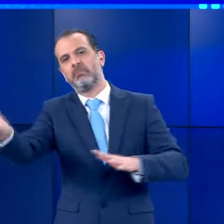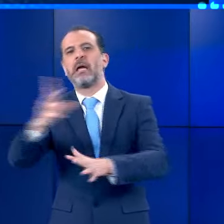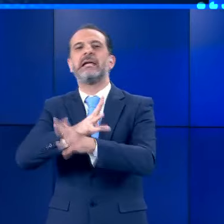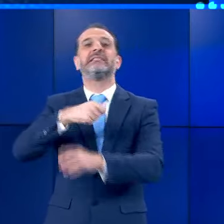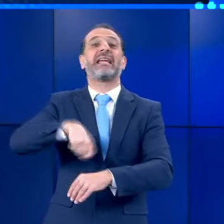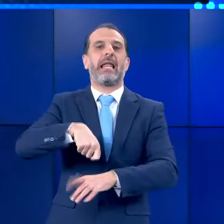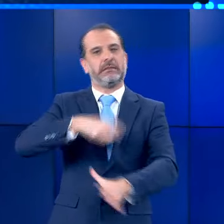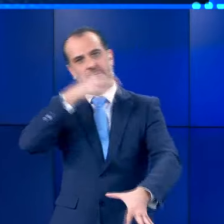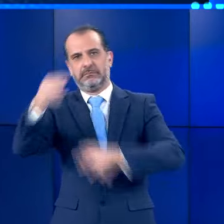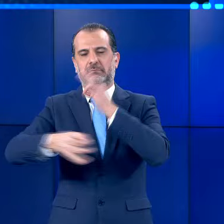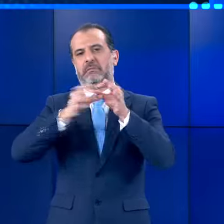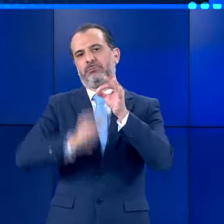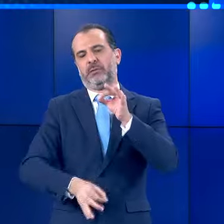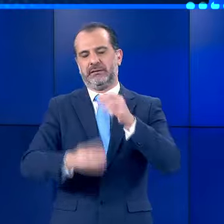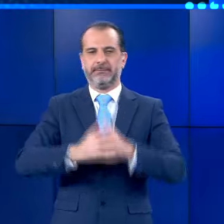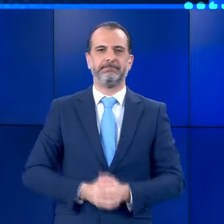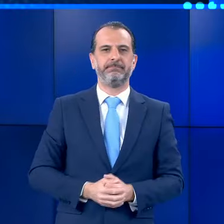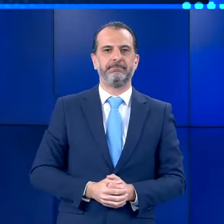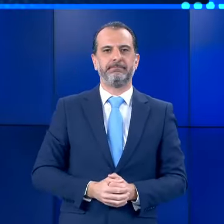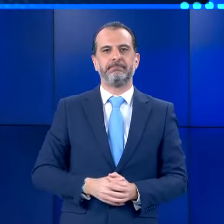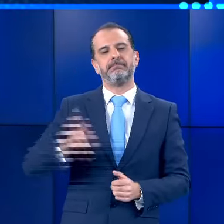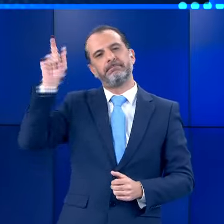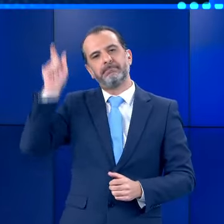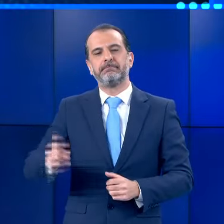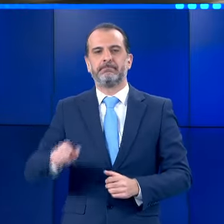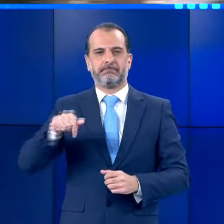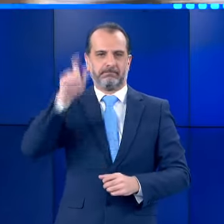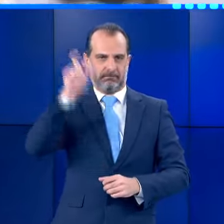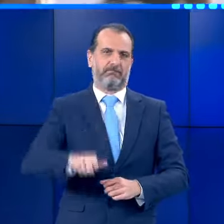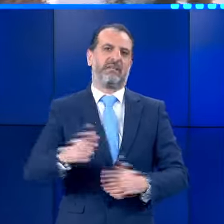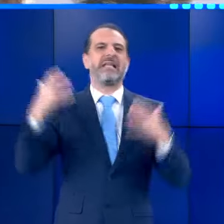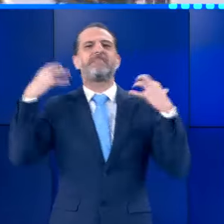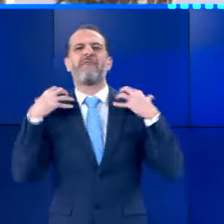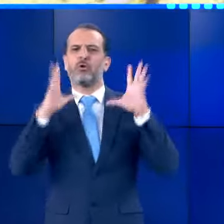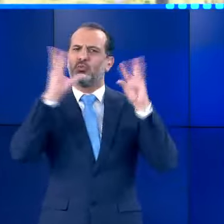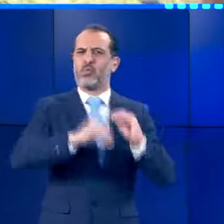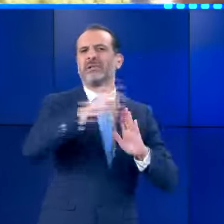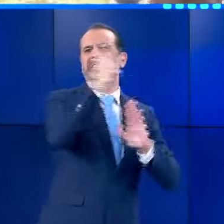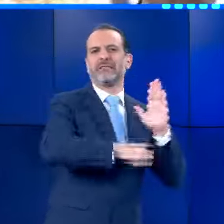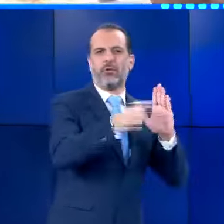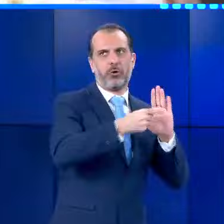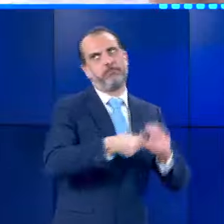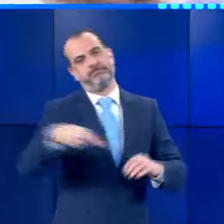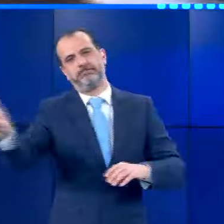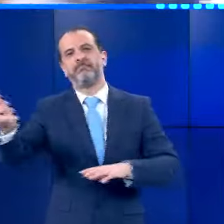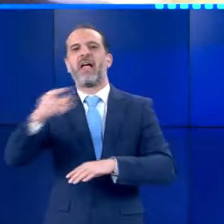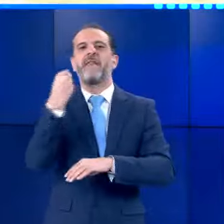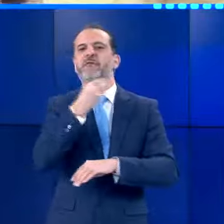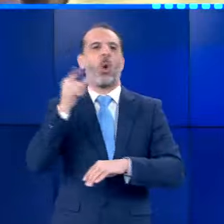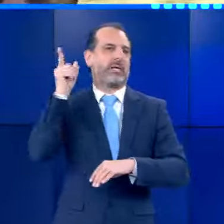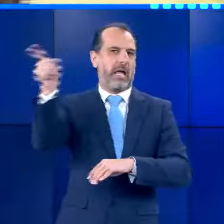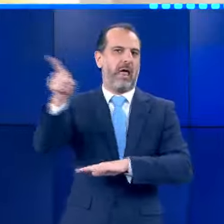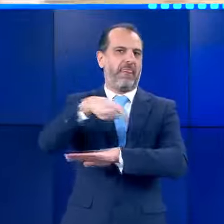Λεβιζοπούλου. τις λεπτομέρειες. Αν ο υπεύθυνος του ξενώνα το πρωί, λοιπόν, πέρασε το κατόφλι του δικαστικού μεγάρου Φλόρινας, προκειμένου να βρεθεί ενώπιον του